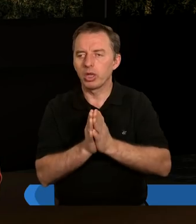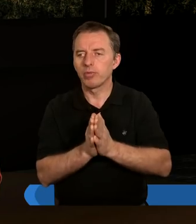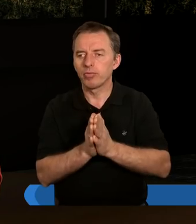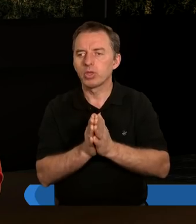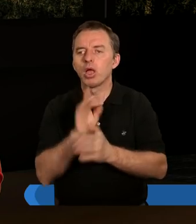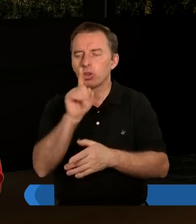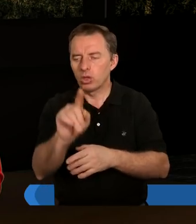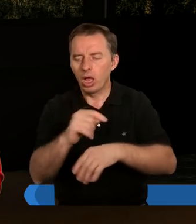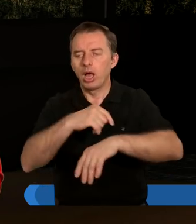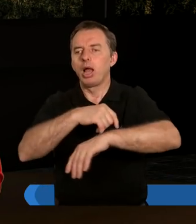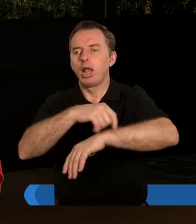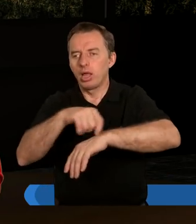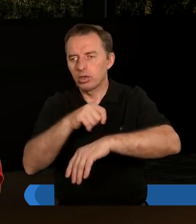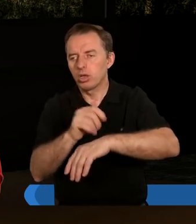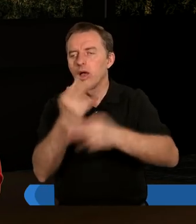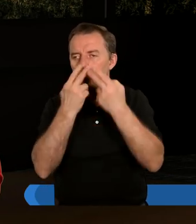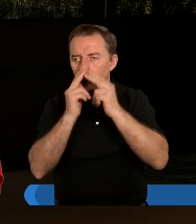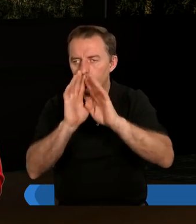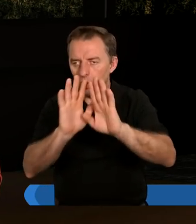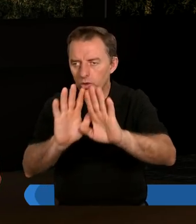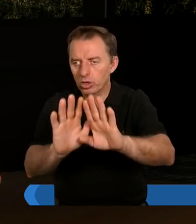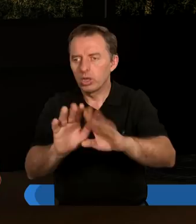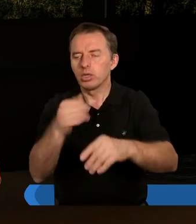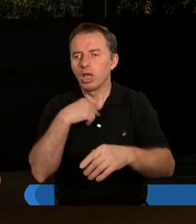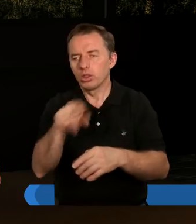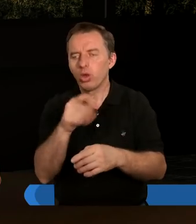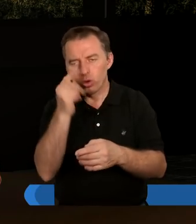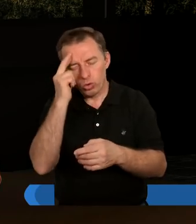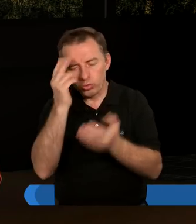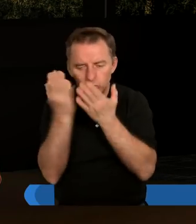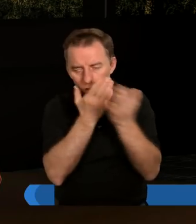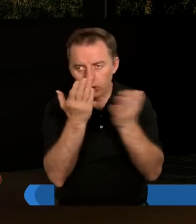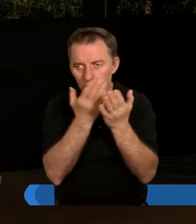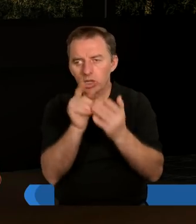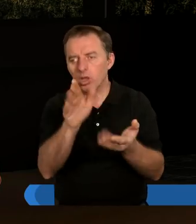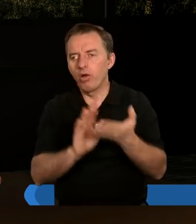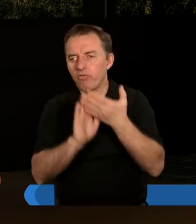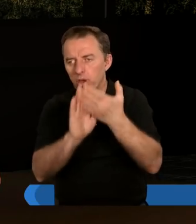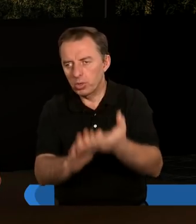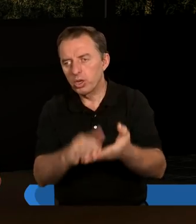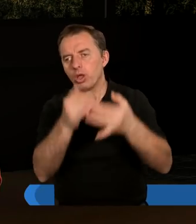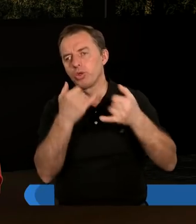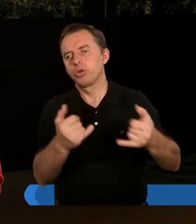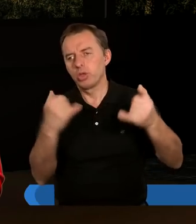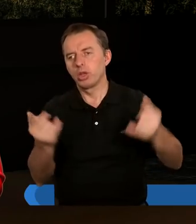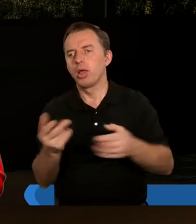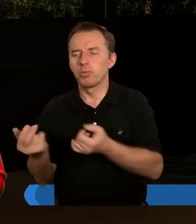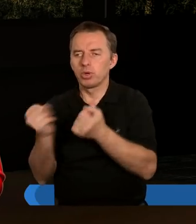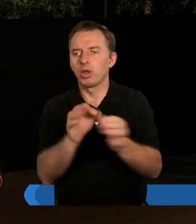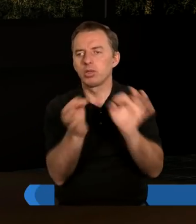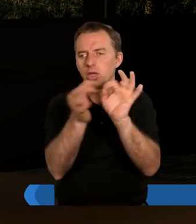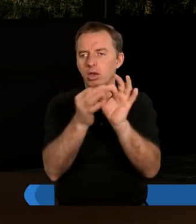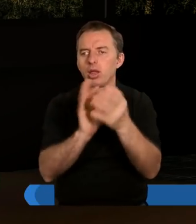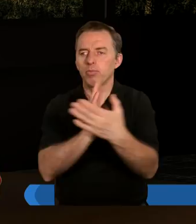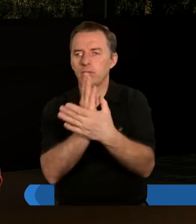I to jest lekcja, która pokazuje, przynajmniej ja to tak czytam, że to wybaczenie innym, jeżeli przenosimy te